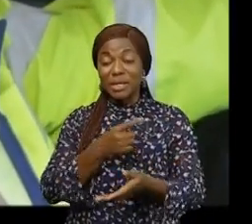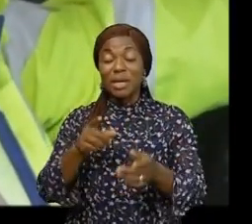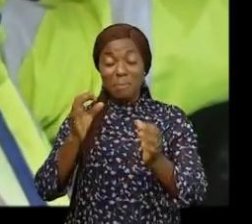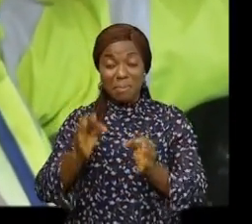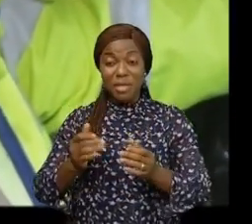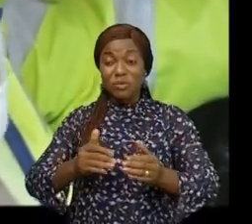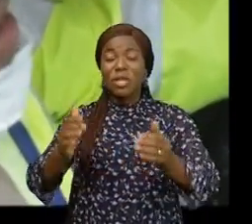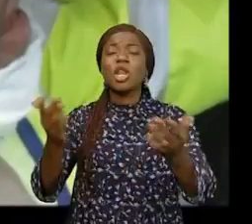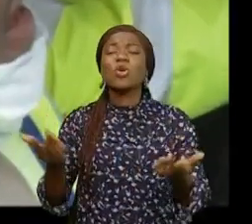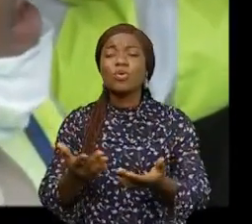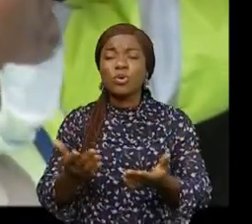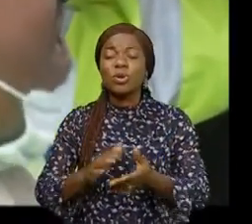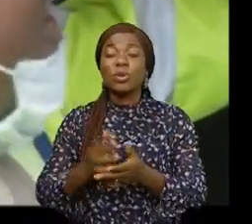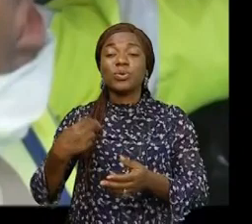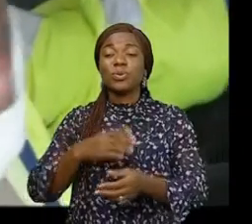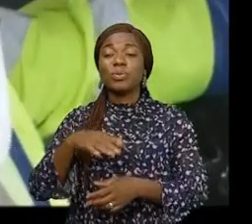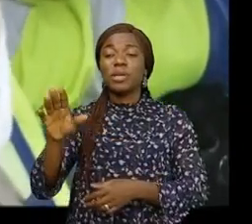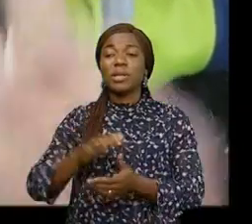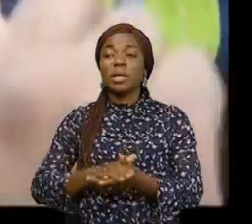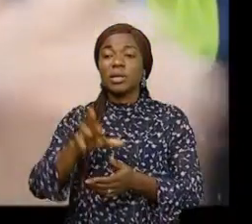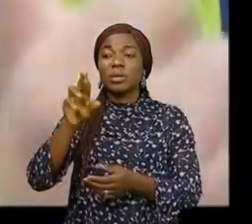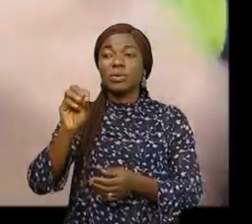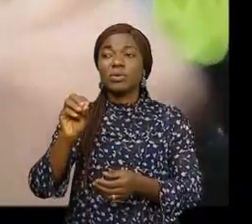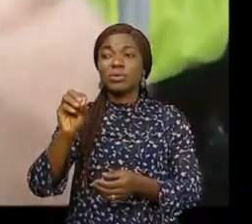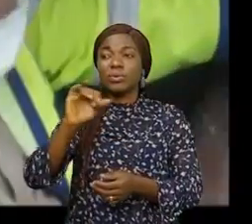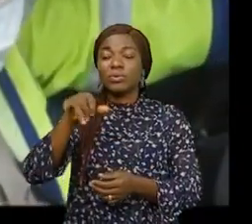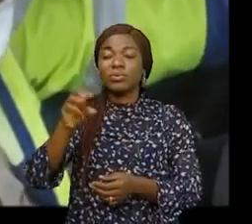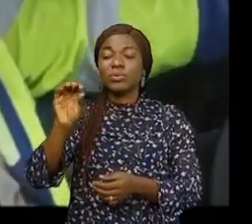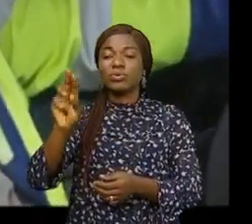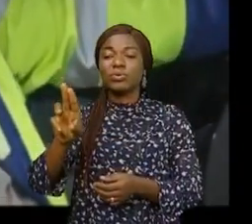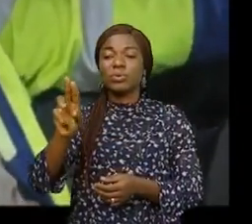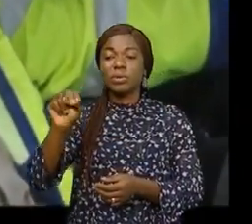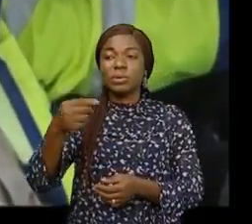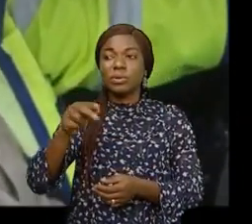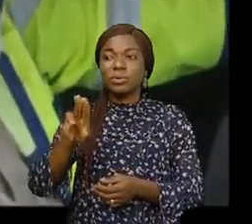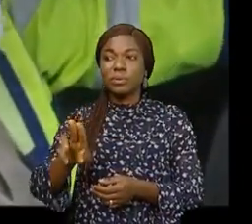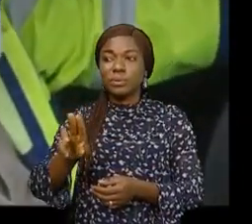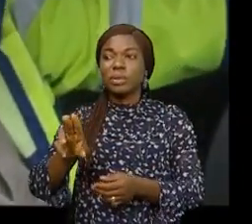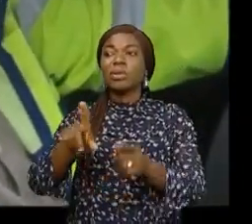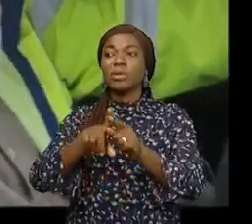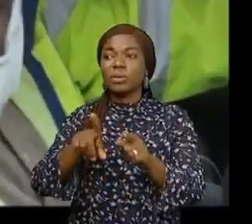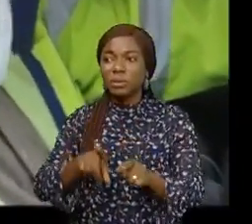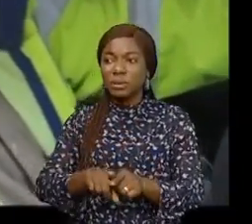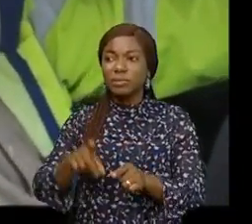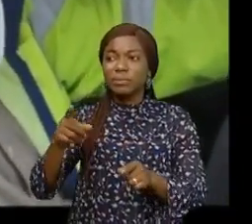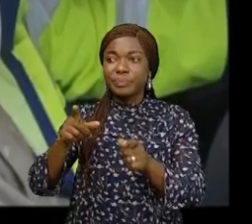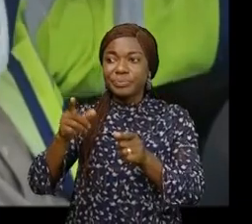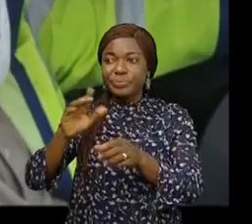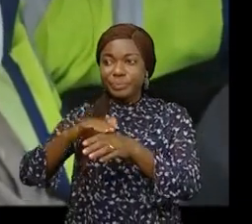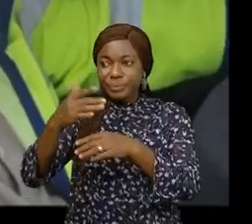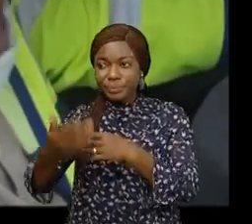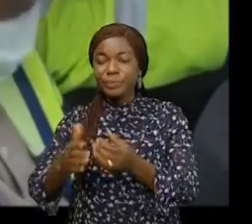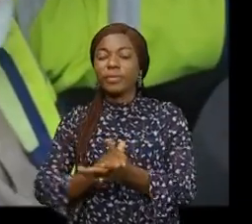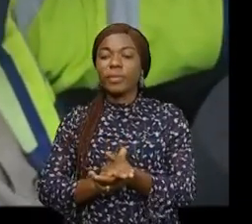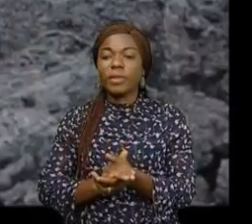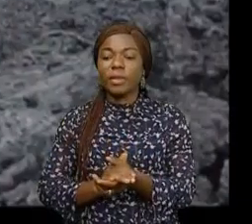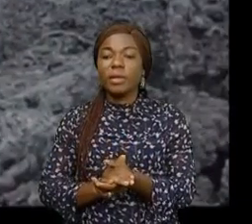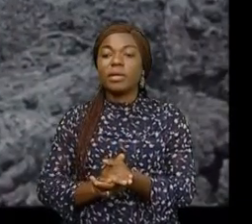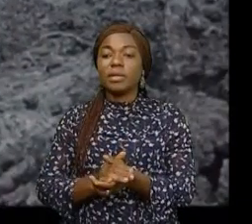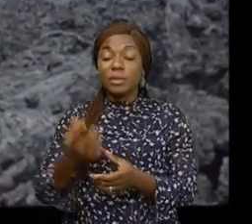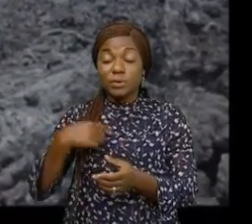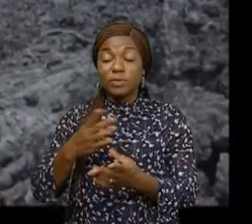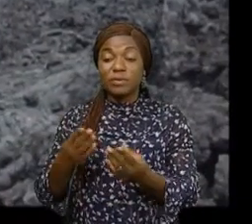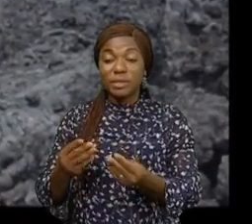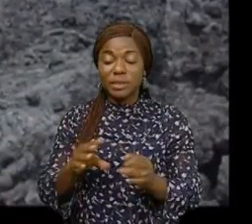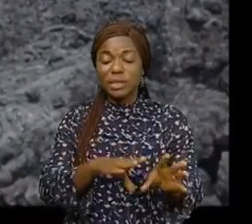faciliter